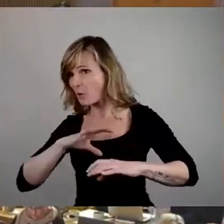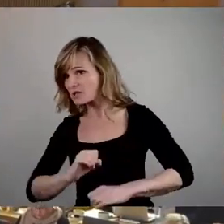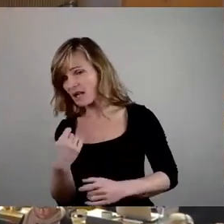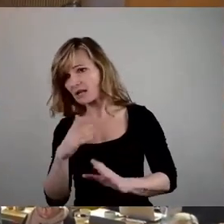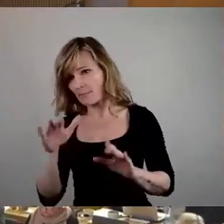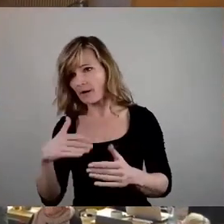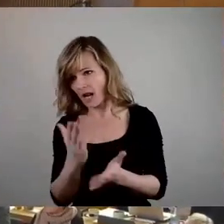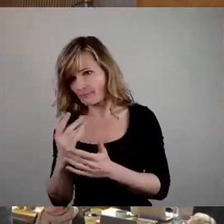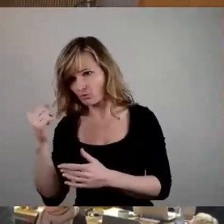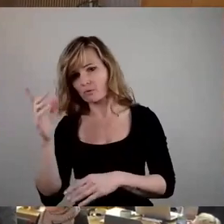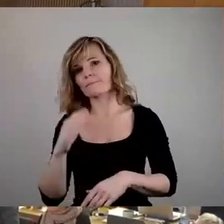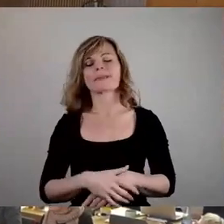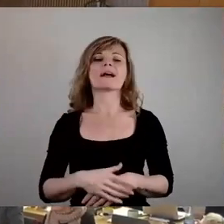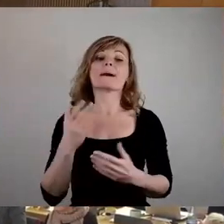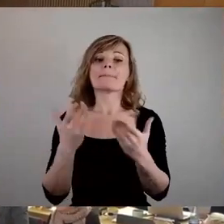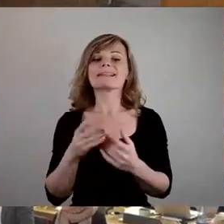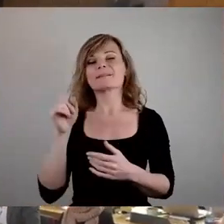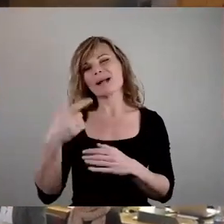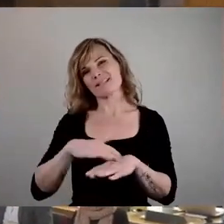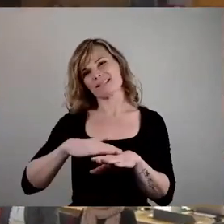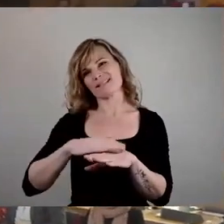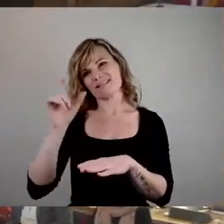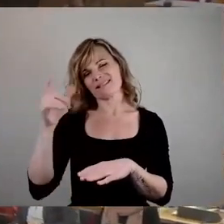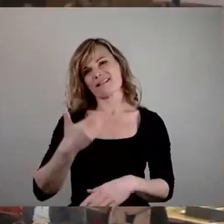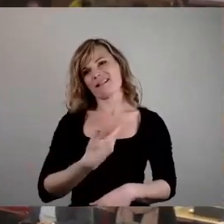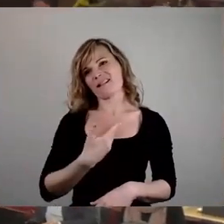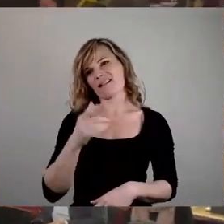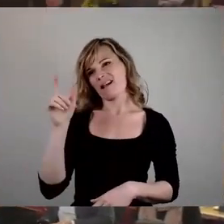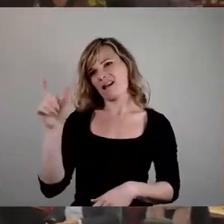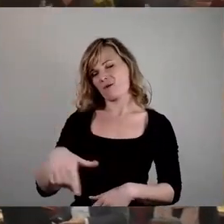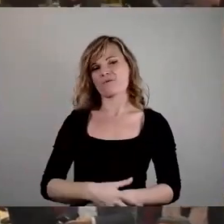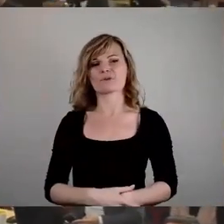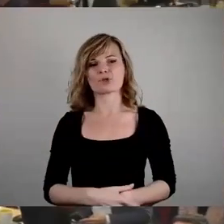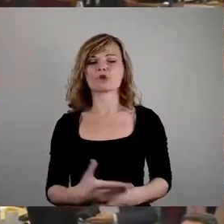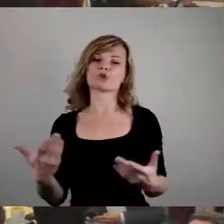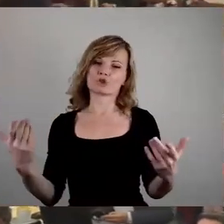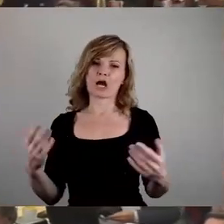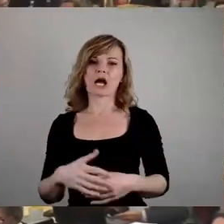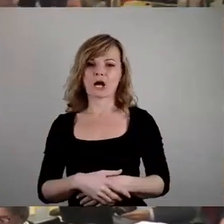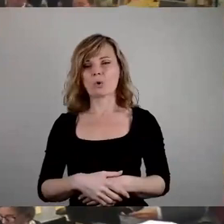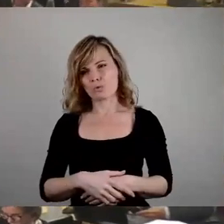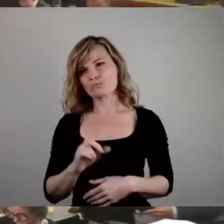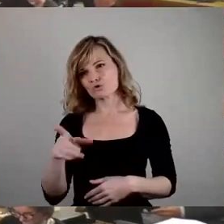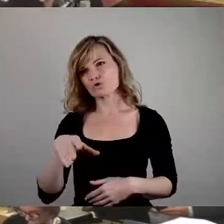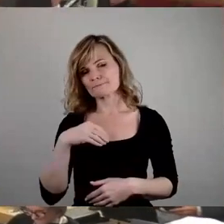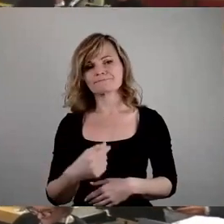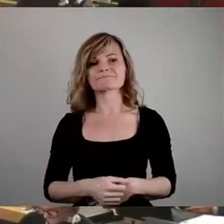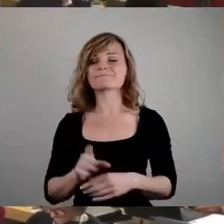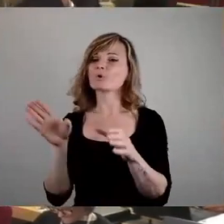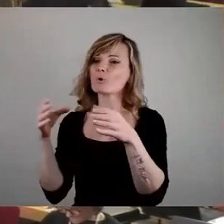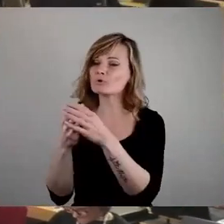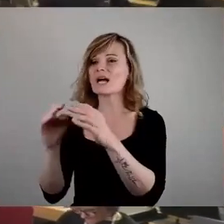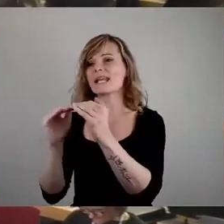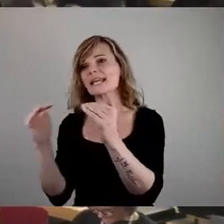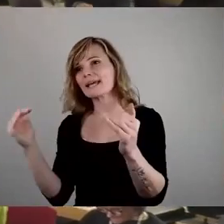Ja, manchmal tun Sie mir auch ein bisschen leid. Ja, das können Sie auch damit auskommen. Weil Sie müssen immer auf kommunaler Ebene das